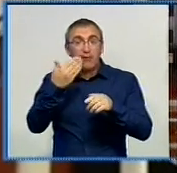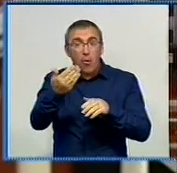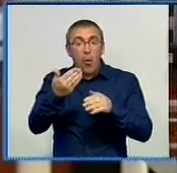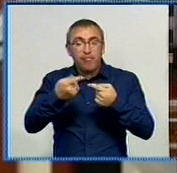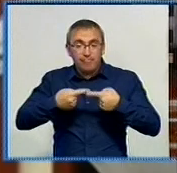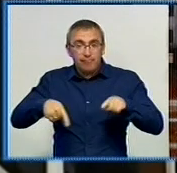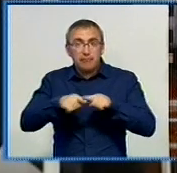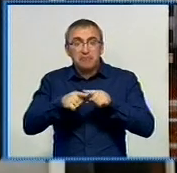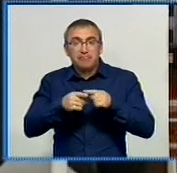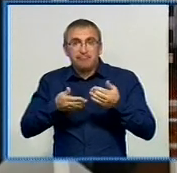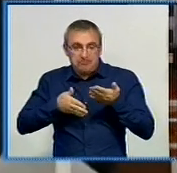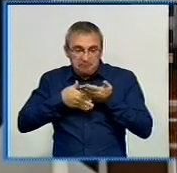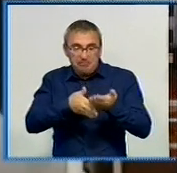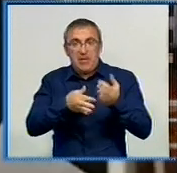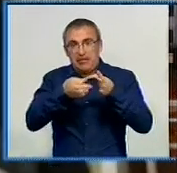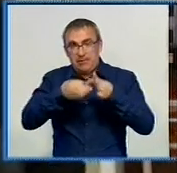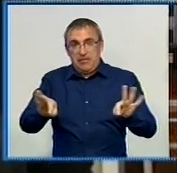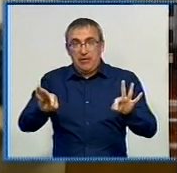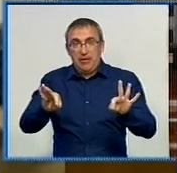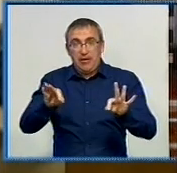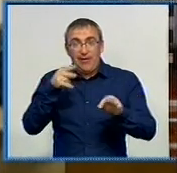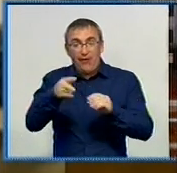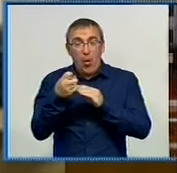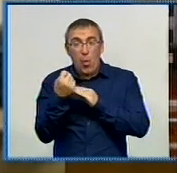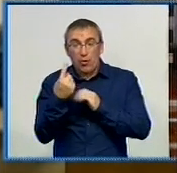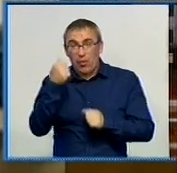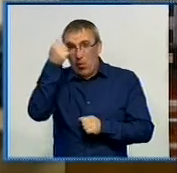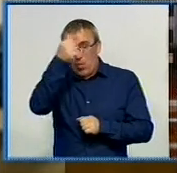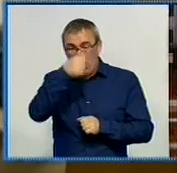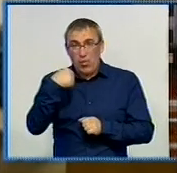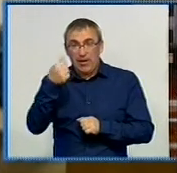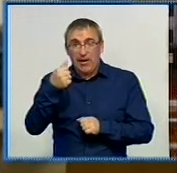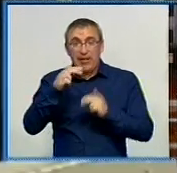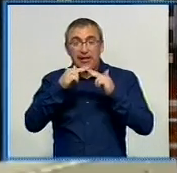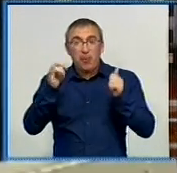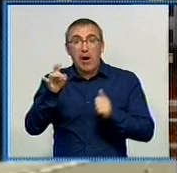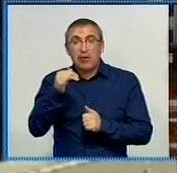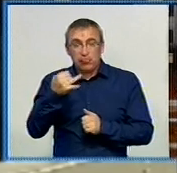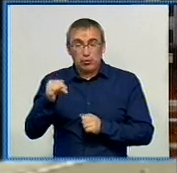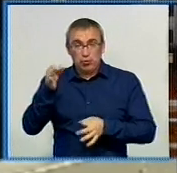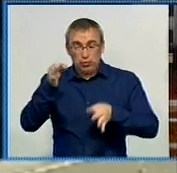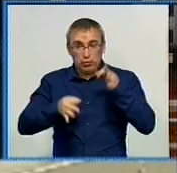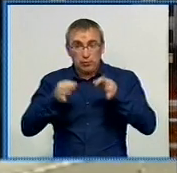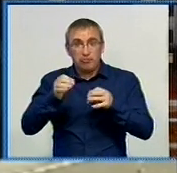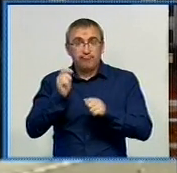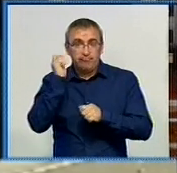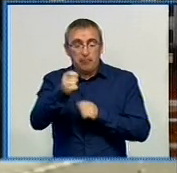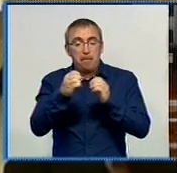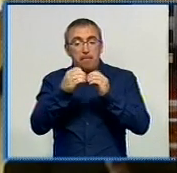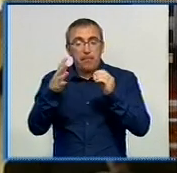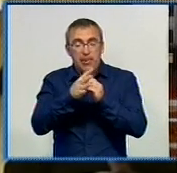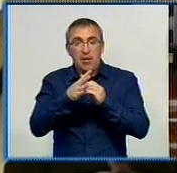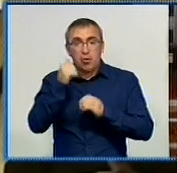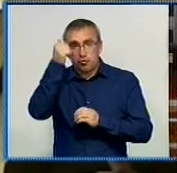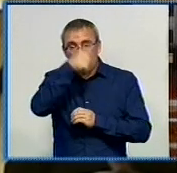сприяло звільненню засудженого. Нагадаю, квітні 2011 року Дніпровський райсуд Києва засудив Лозинського до 15 років ув'язнення за